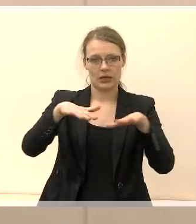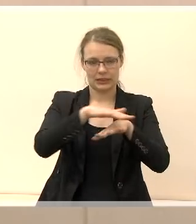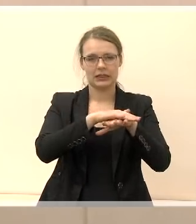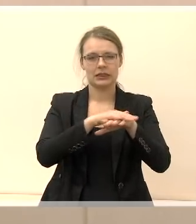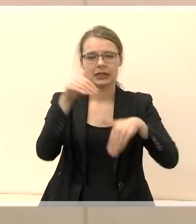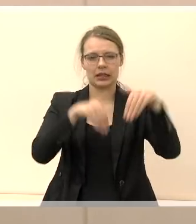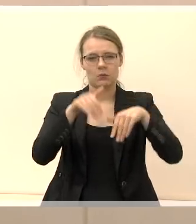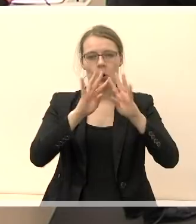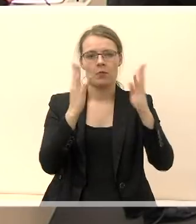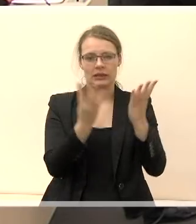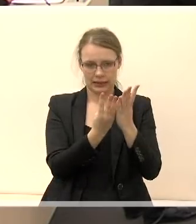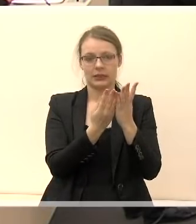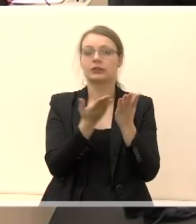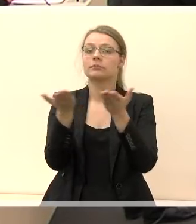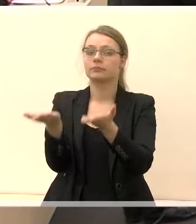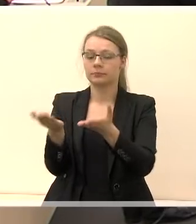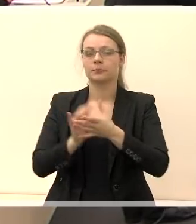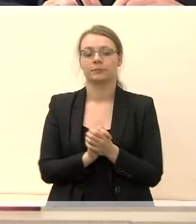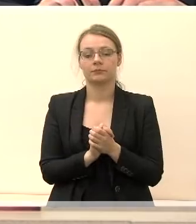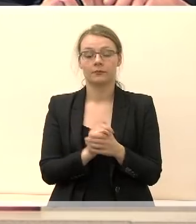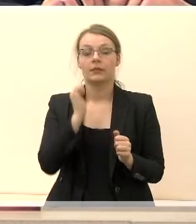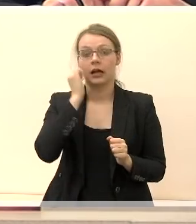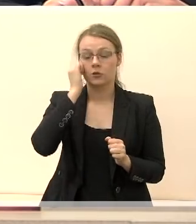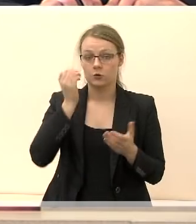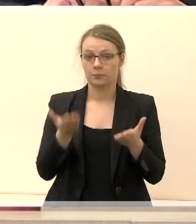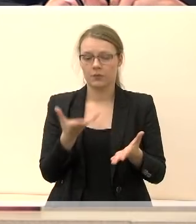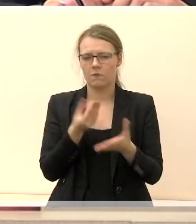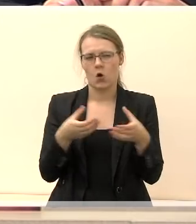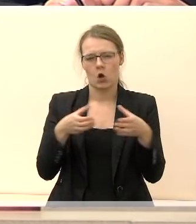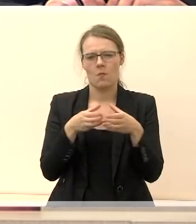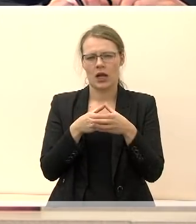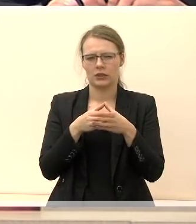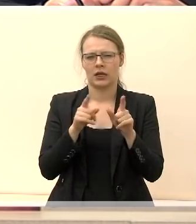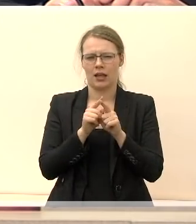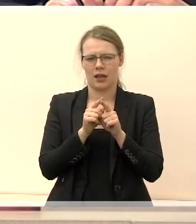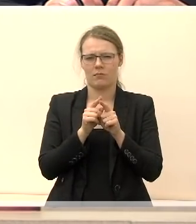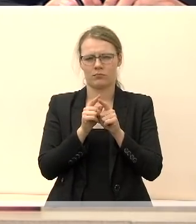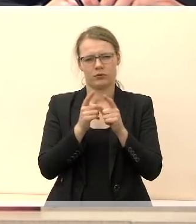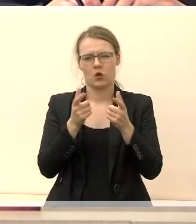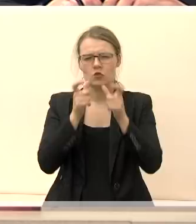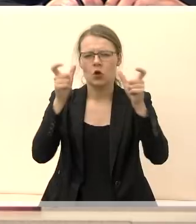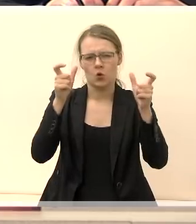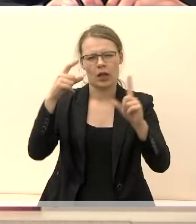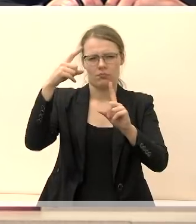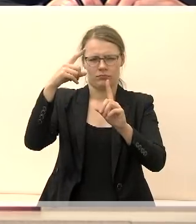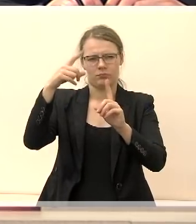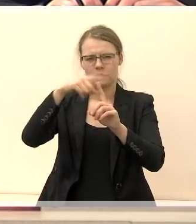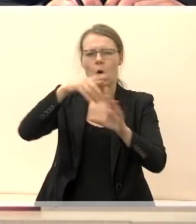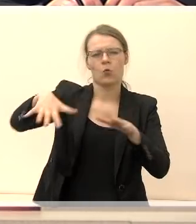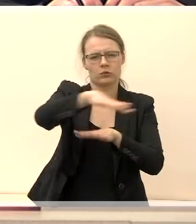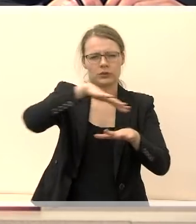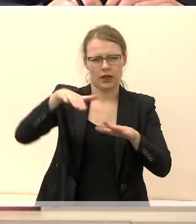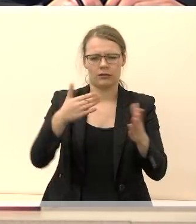Tauta ir Rolandos Juniukaitis prašo. Ačiū Jums. Mūsų komanda Šaukiam Tauta pristatys Dobėlas Inkevičius.